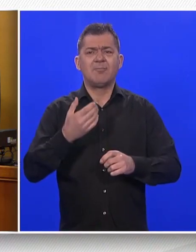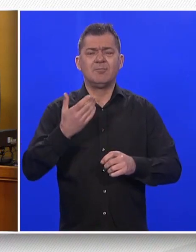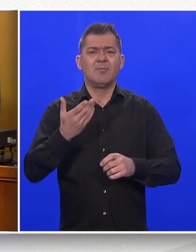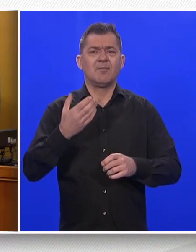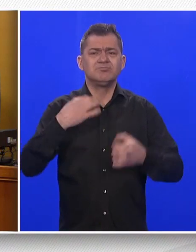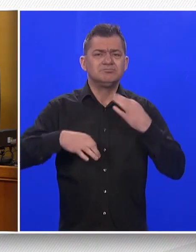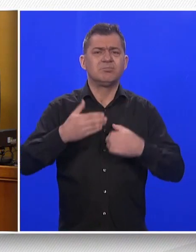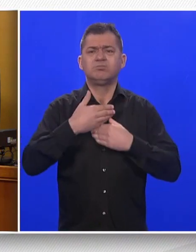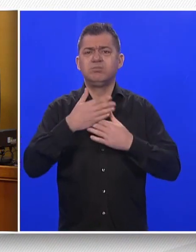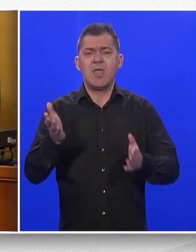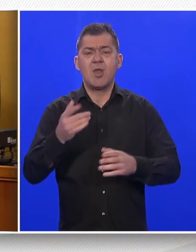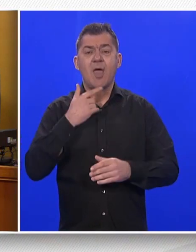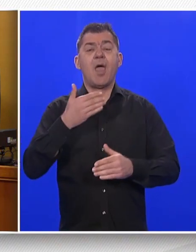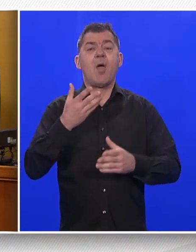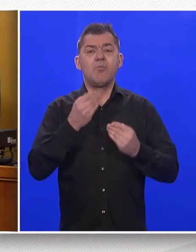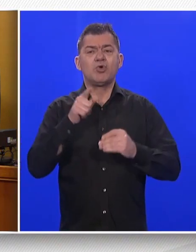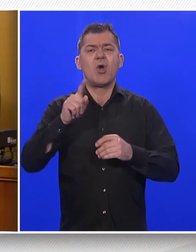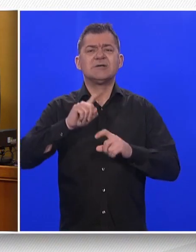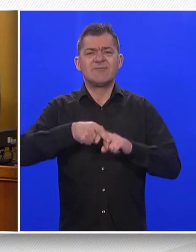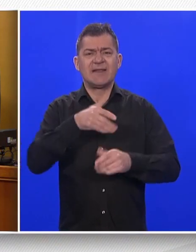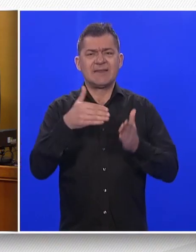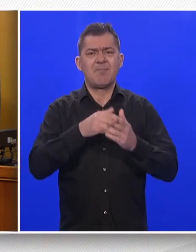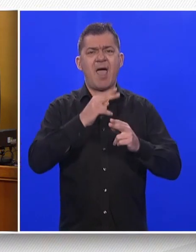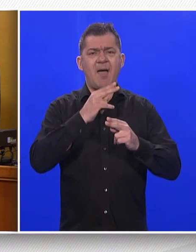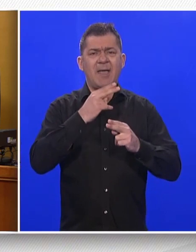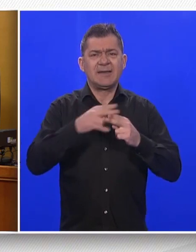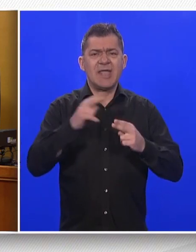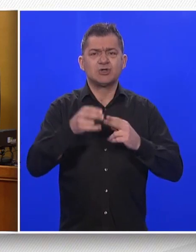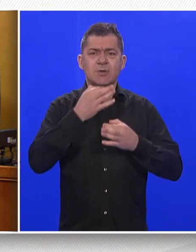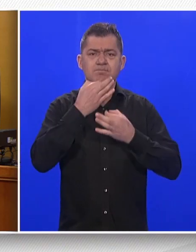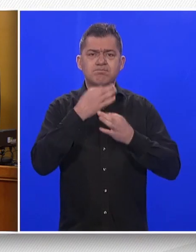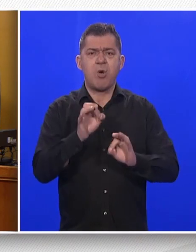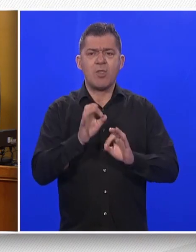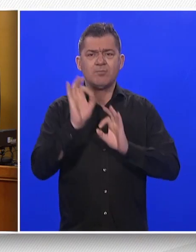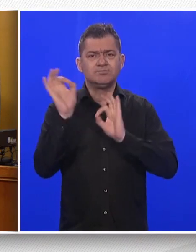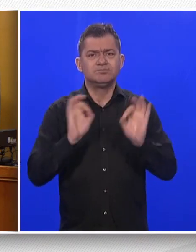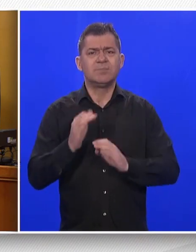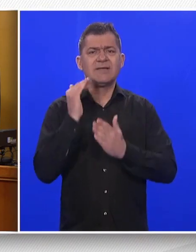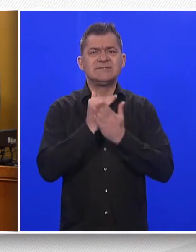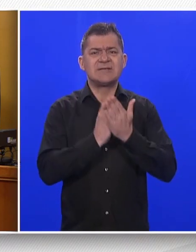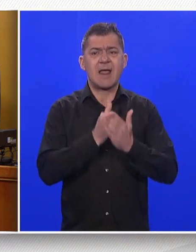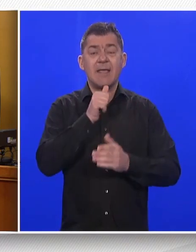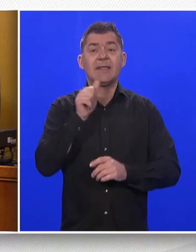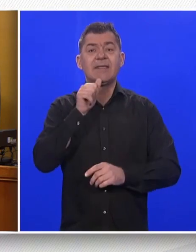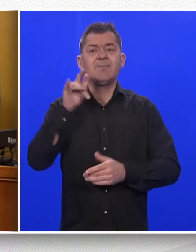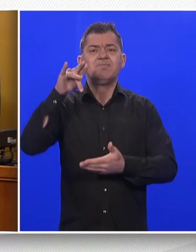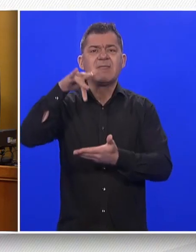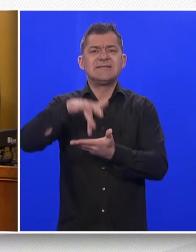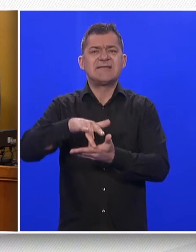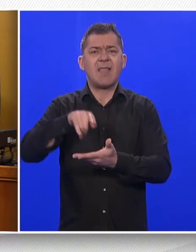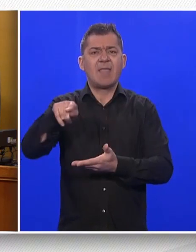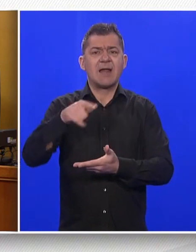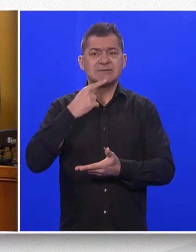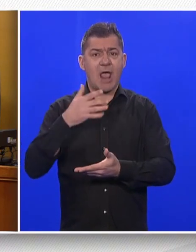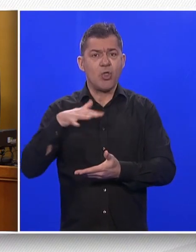trebalo još puno stvari riješiti. Efikasnije, ali isto tako ustrojiti jedan informacijski centar za potrošače, koji bi